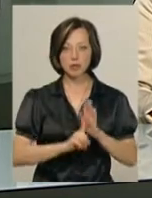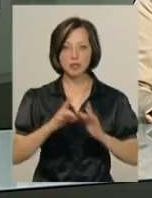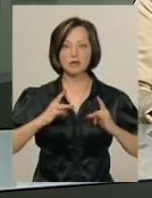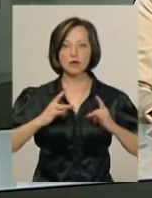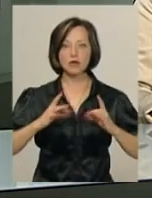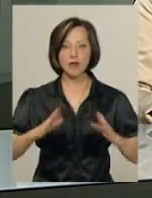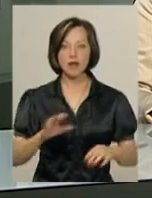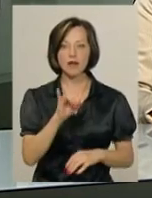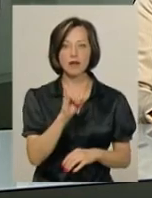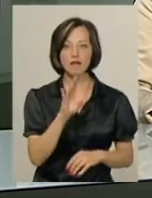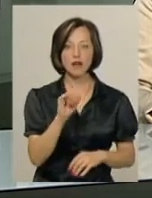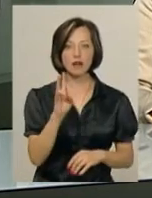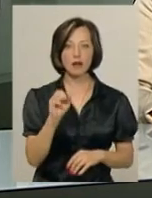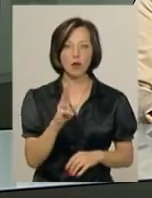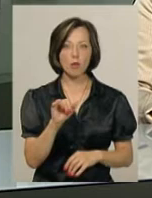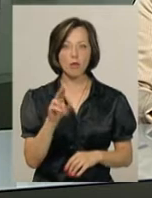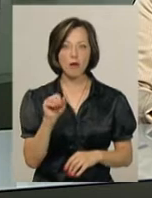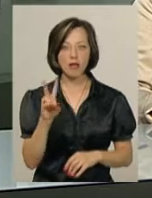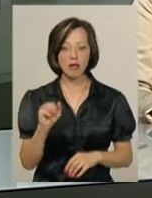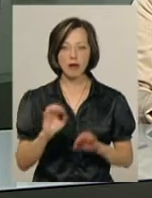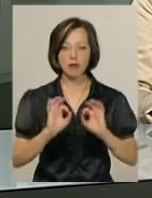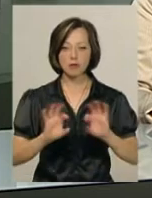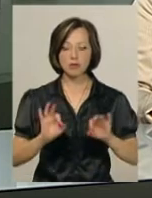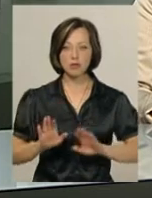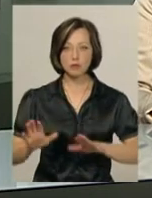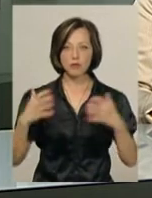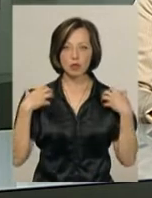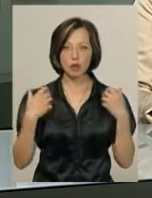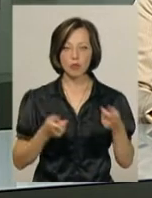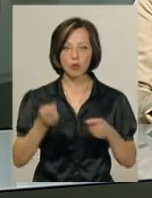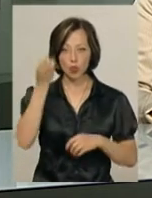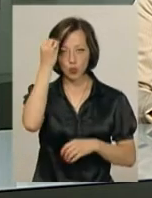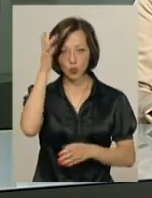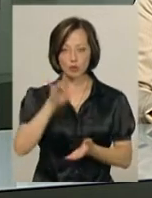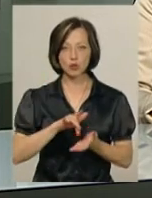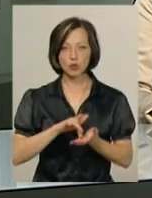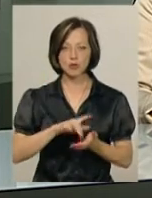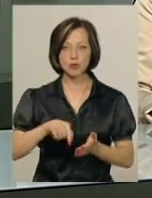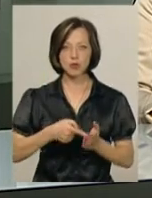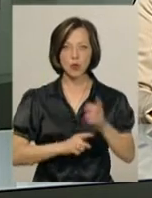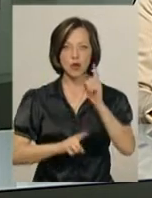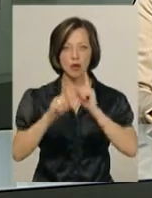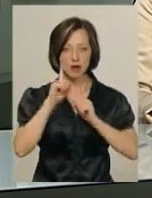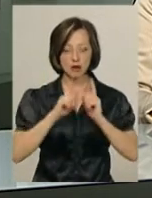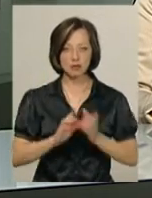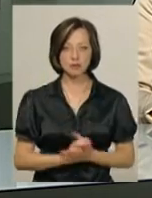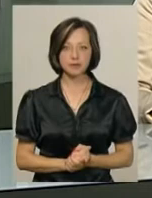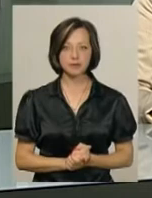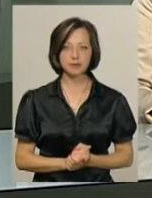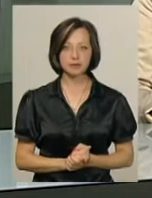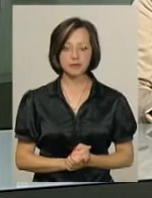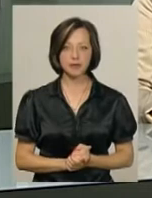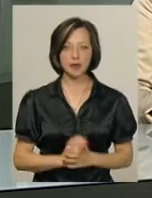святкування Івана Купала. Про це нам розповіла заступник начальника управління культури і туризму Хмельницької міської ради Світлана Шевченко.